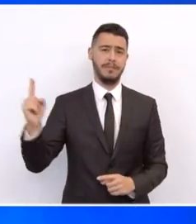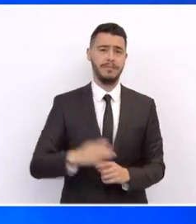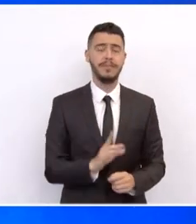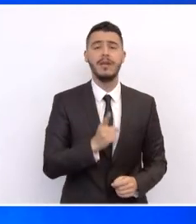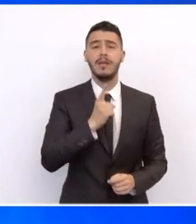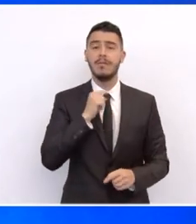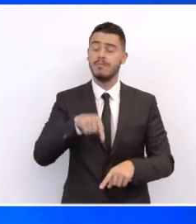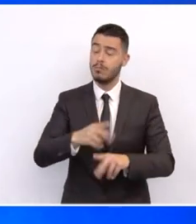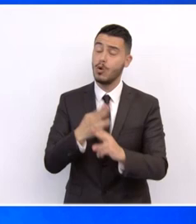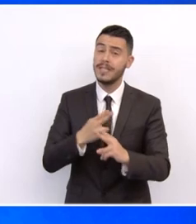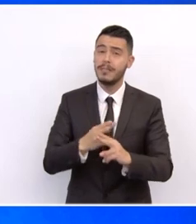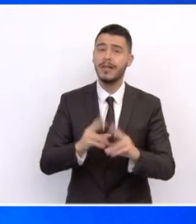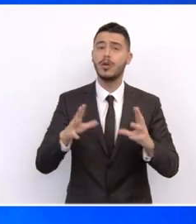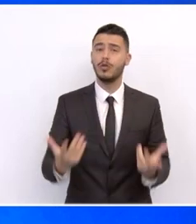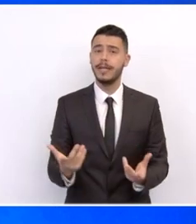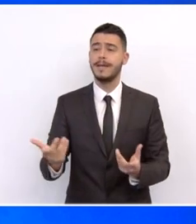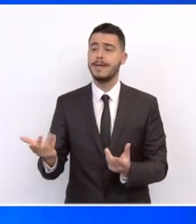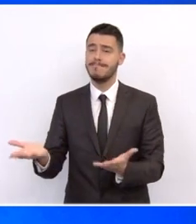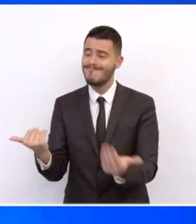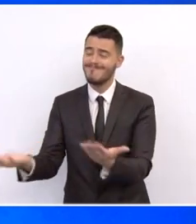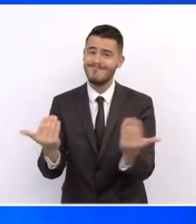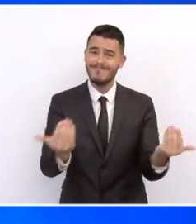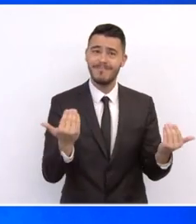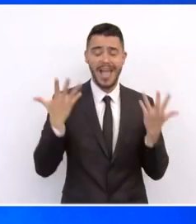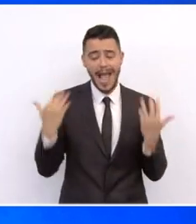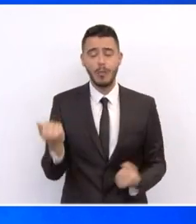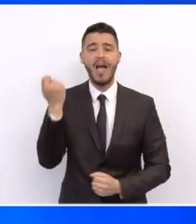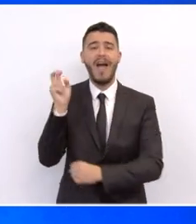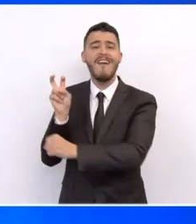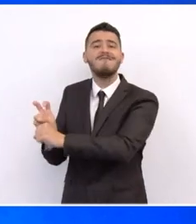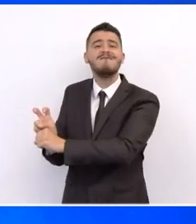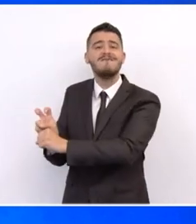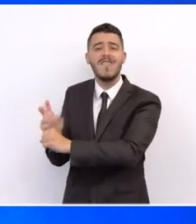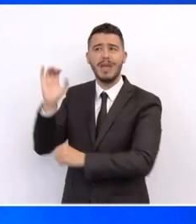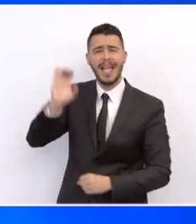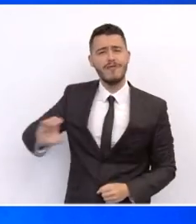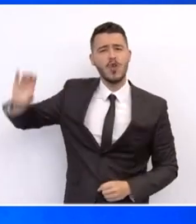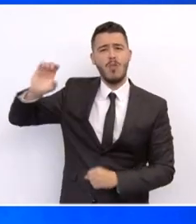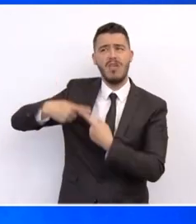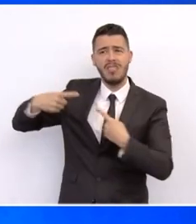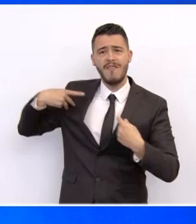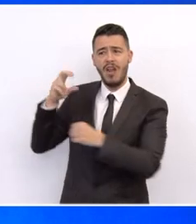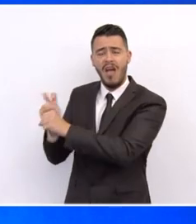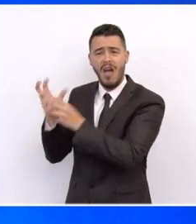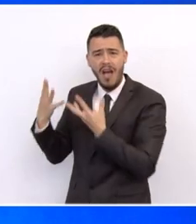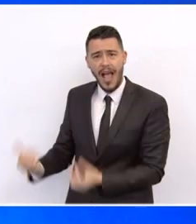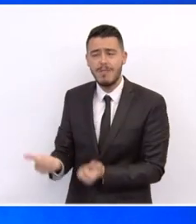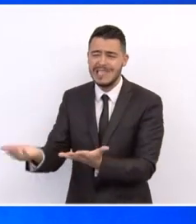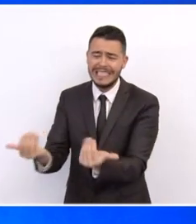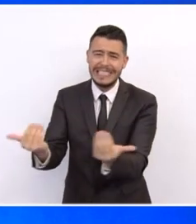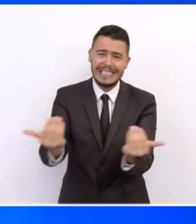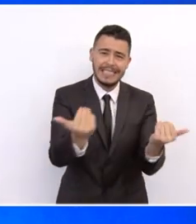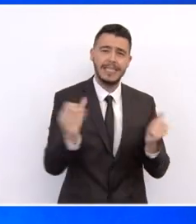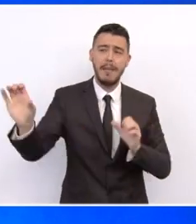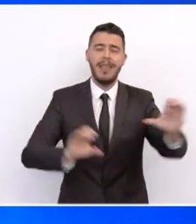ειντοποίηση πόρων και την αντιστήγησή τους με τα διαθέσιμα χρηματοδοτικά εργαλεία για χρηματοδοτικά μέσα και προγράμματα που μας προσφέρει η